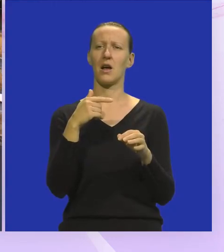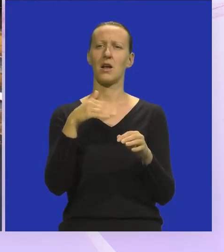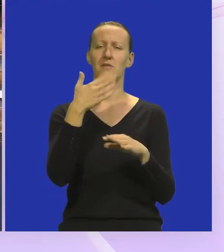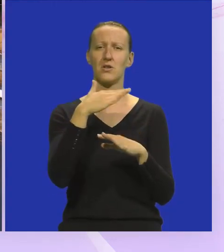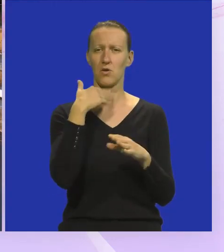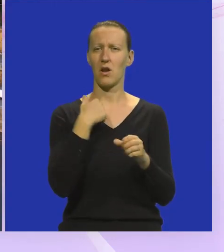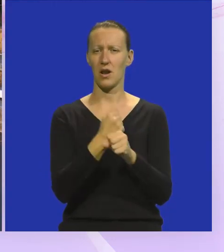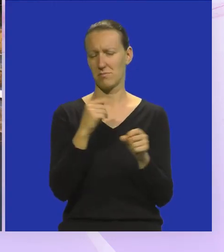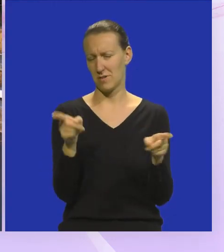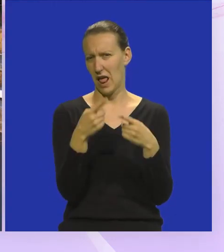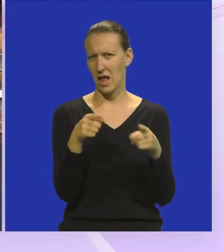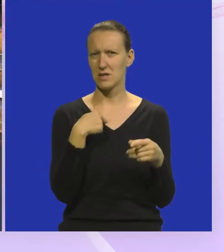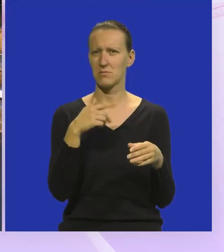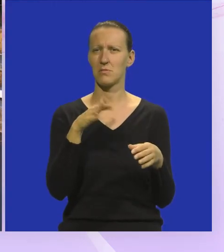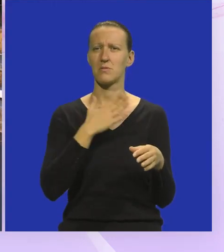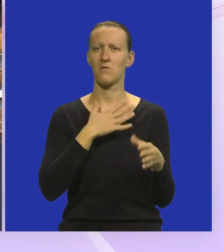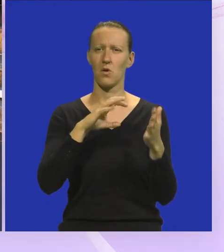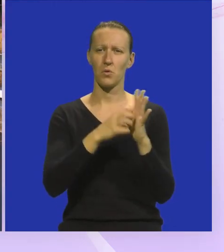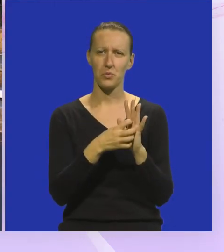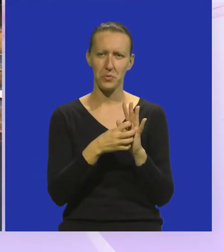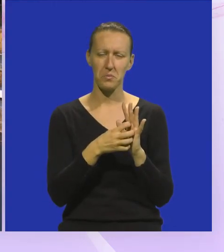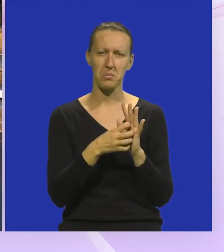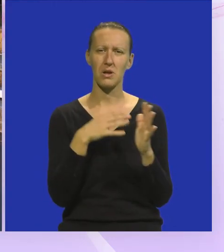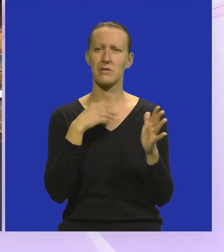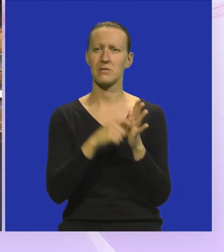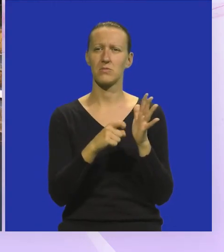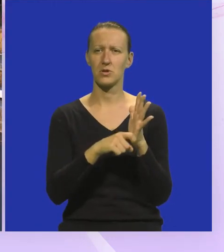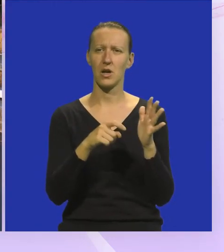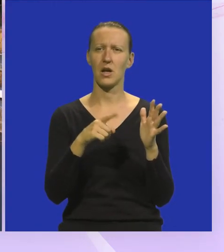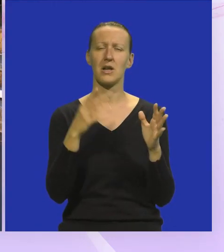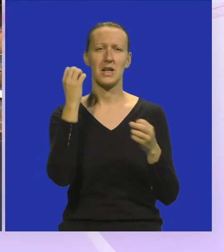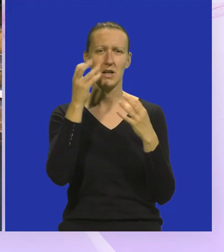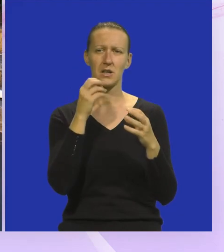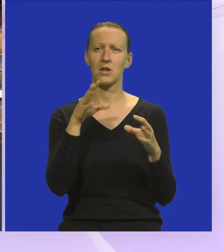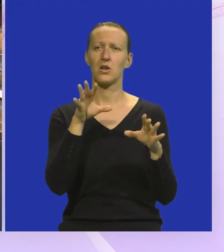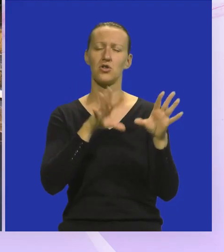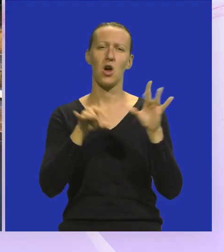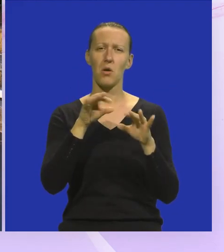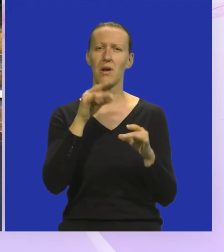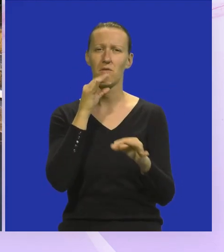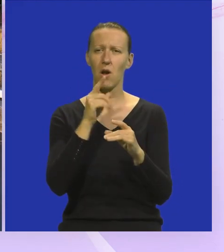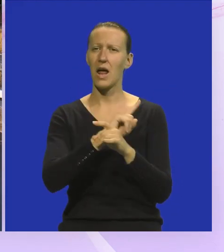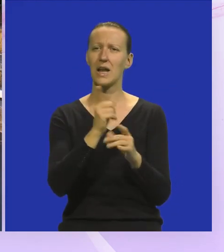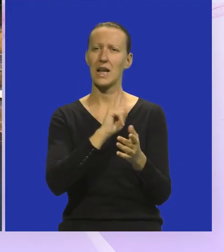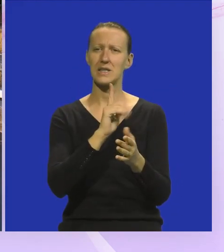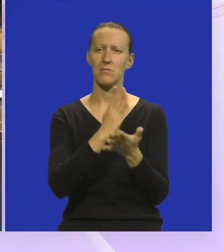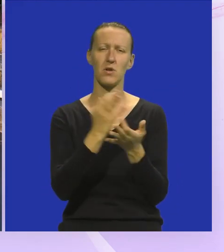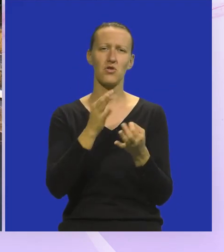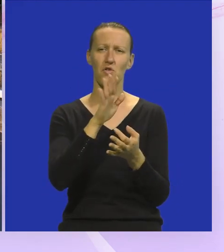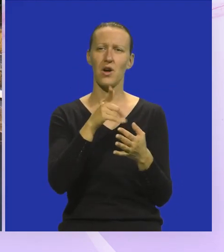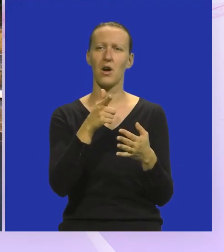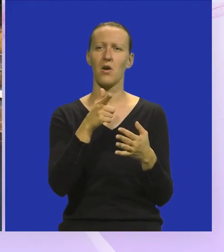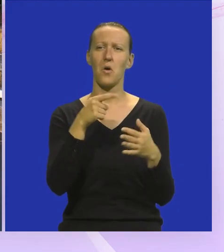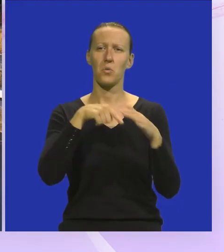man škole se bavim glazbom Dakle imam vlasniti band Član sam studija glazbene kreativnosti Čarabna Frula Ali nikad nisam zapravo sudjelovala nečemu